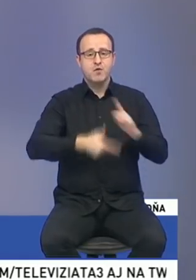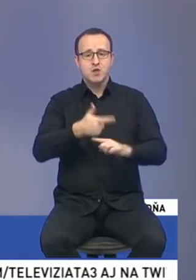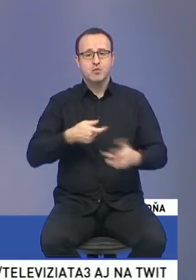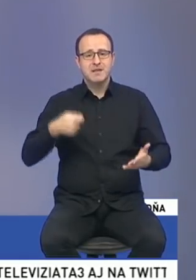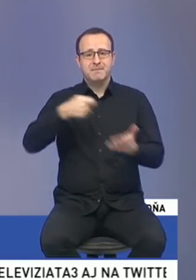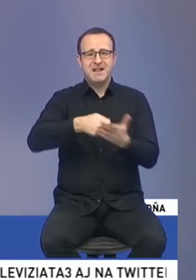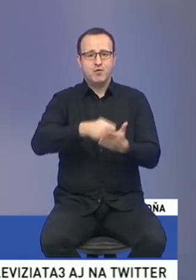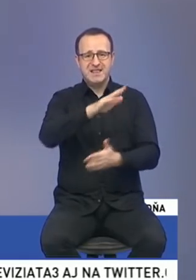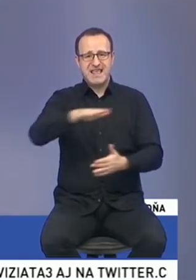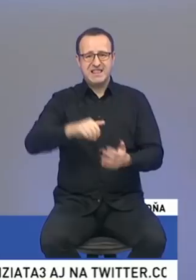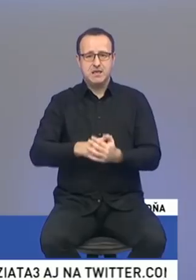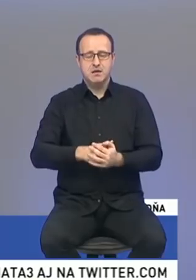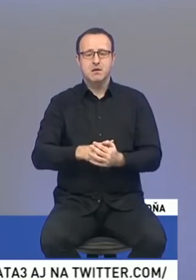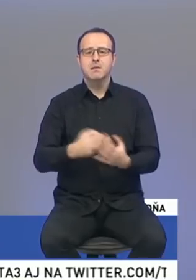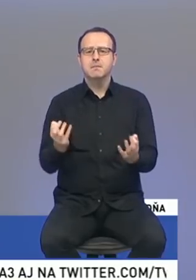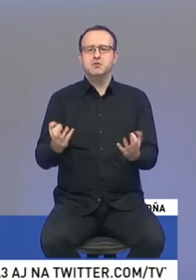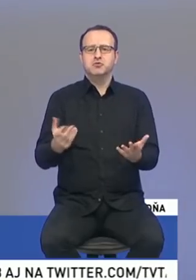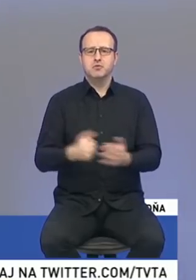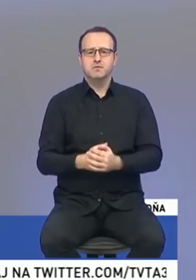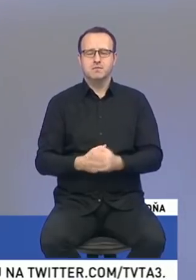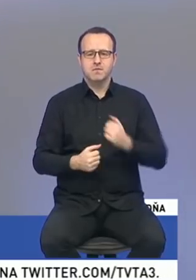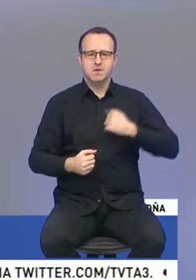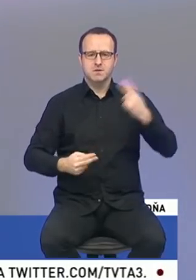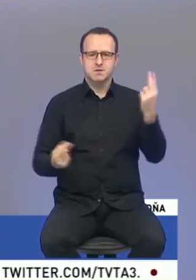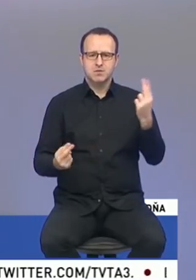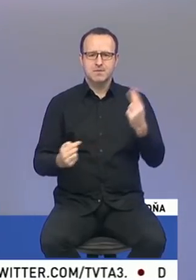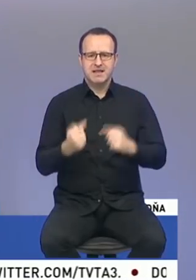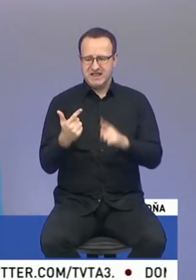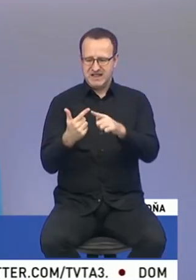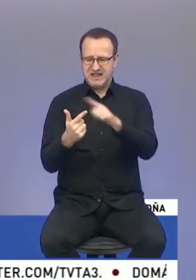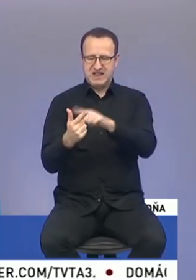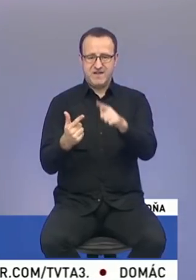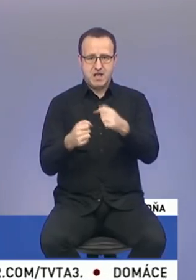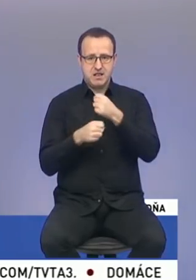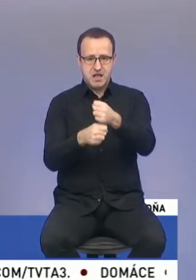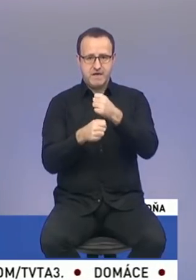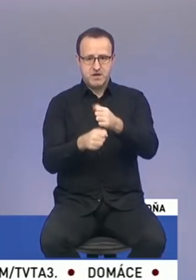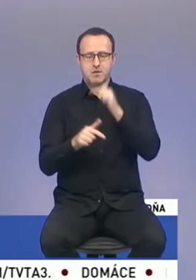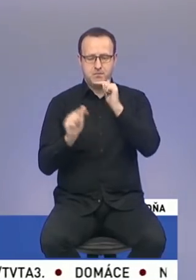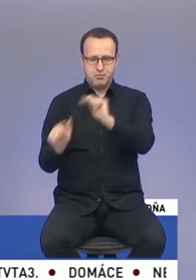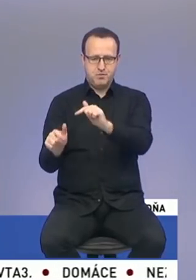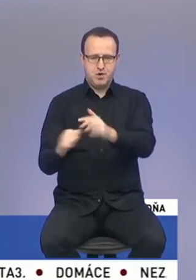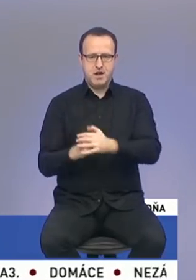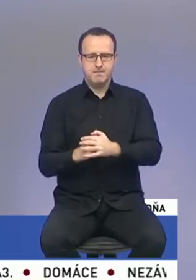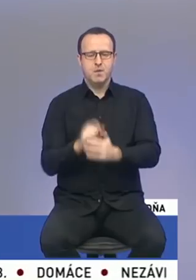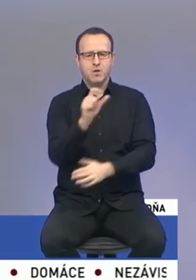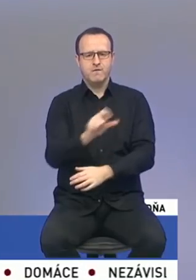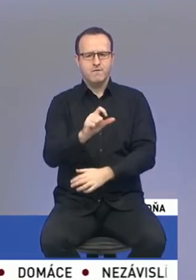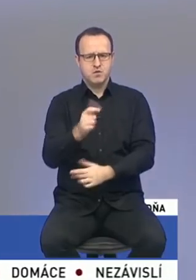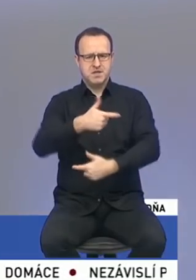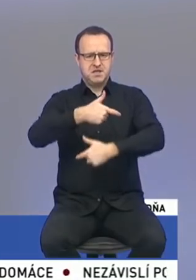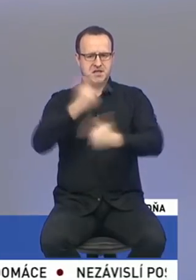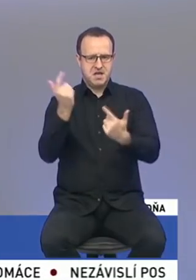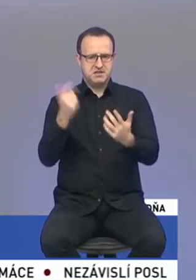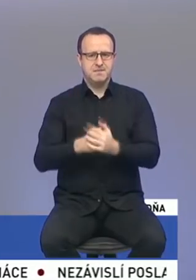Prečo? Áno. Samozrejme, že tieto dva návrhy podporíme. Dôvody sú absolútne jasné. Čo sa týka